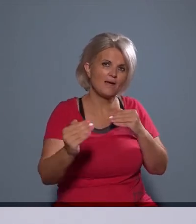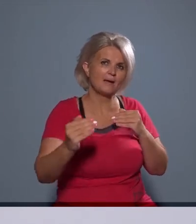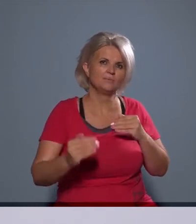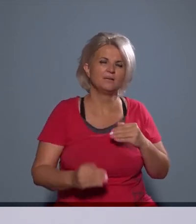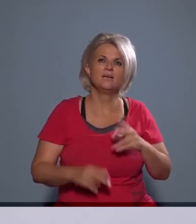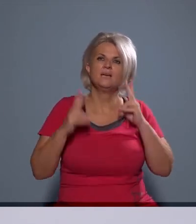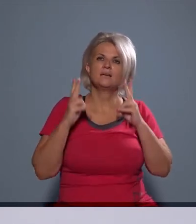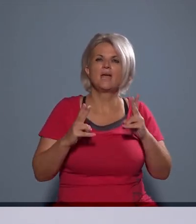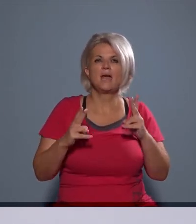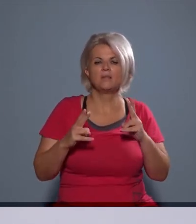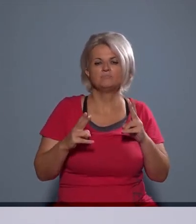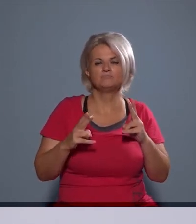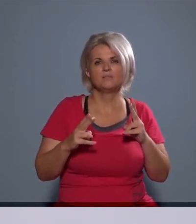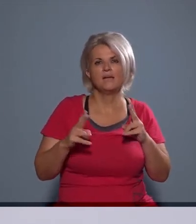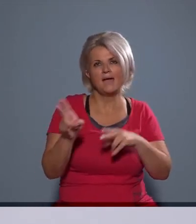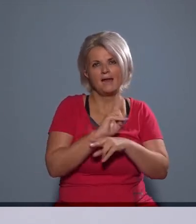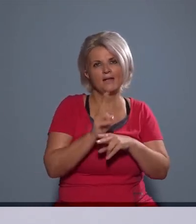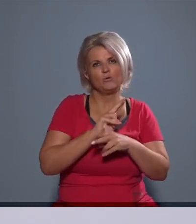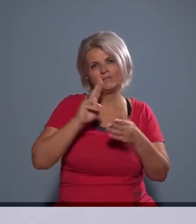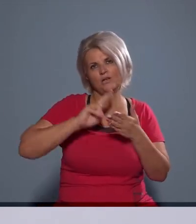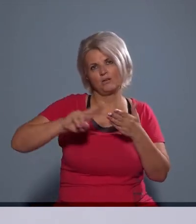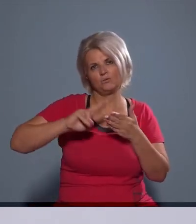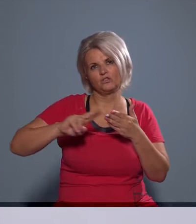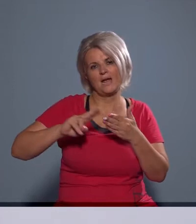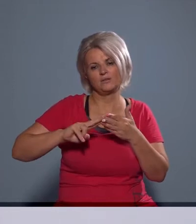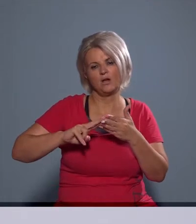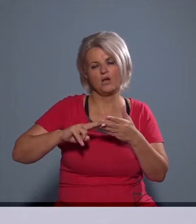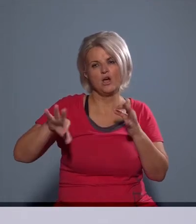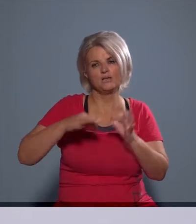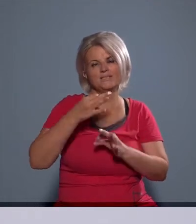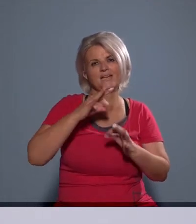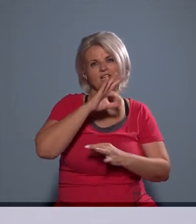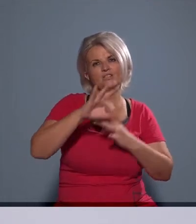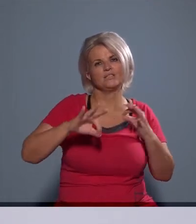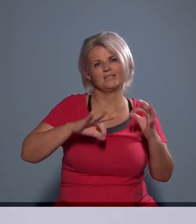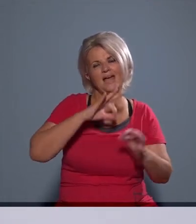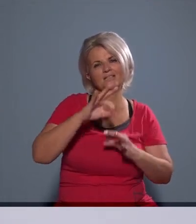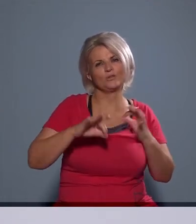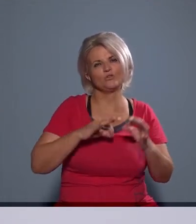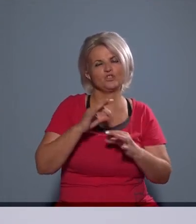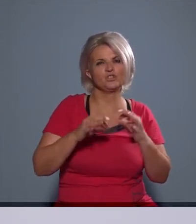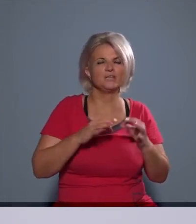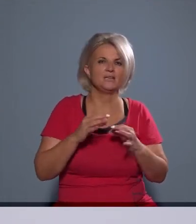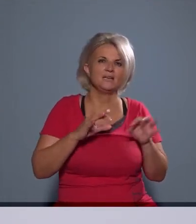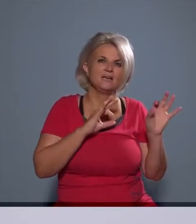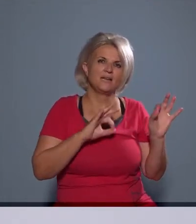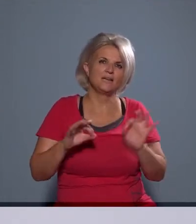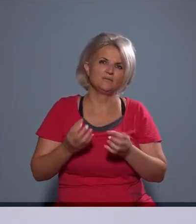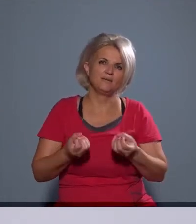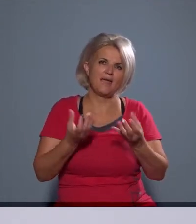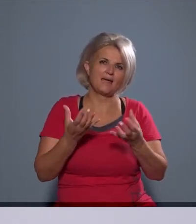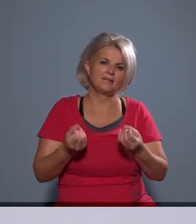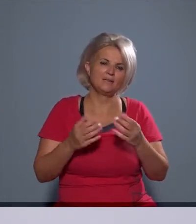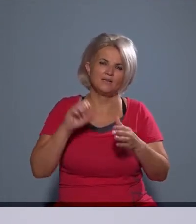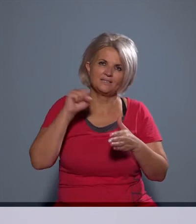haladni, és arról is meg kell győződnie a hatóságnak, elsősorban is kifejezetten a zen és táncos rendezvény engedélyezésének az